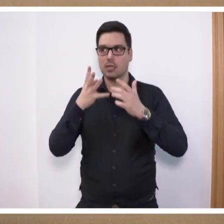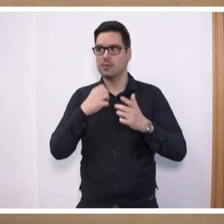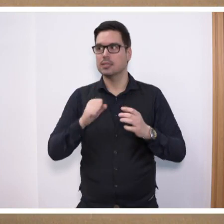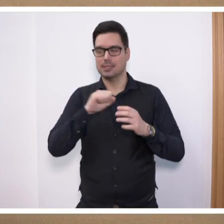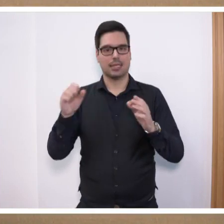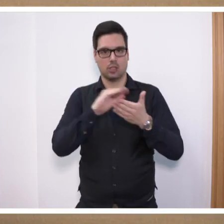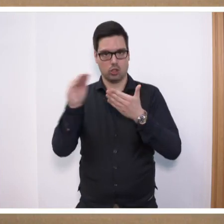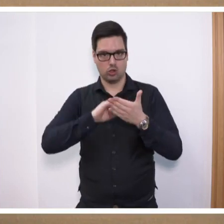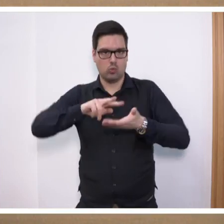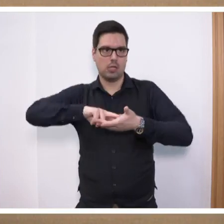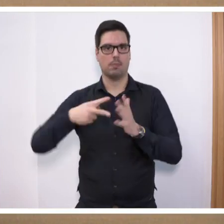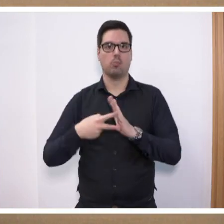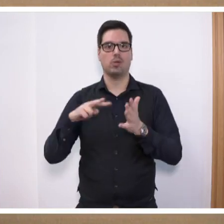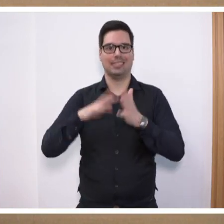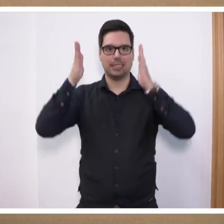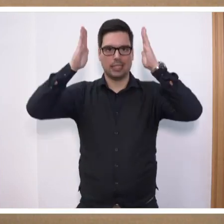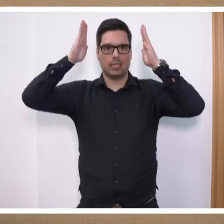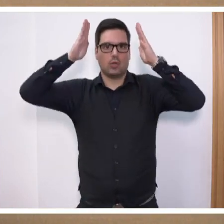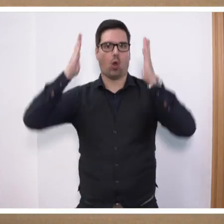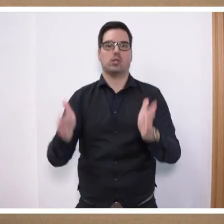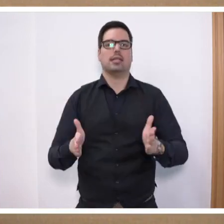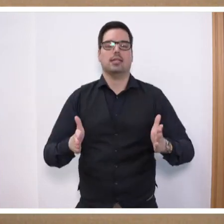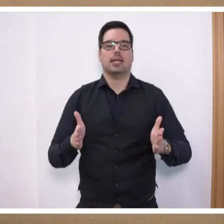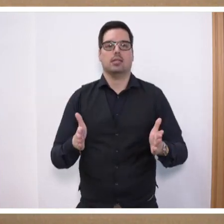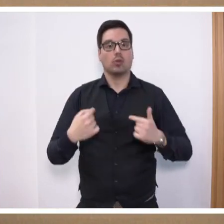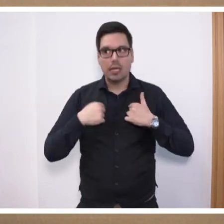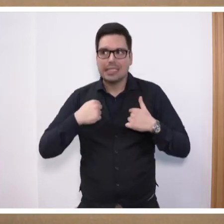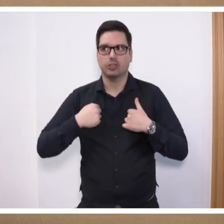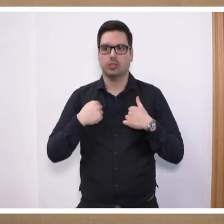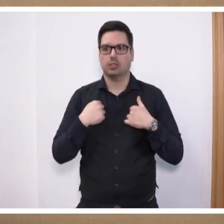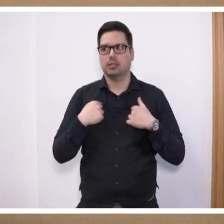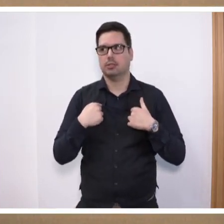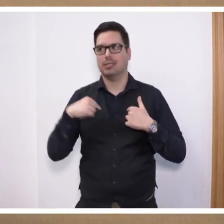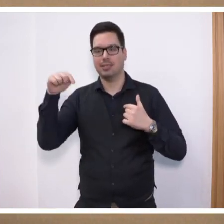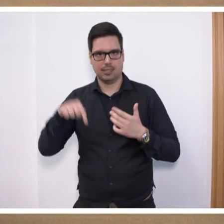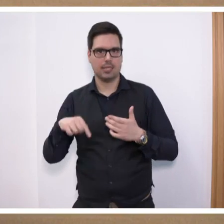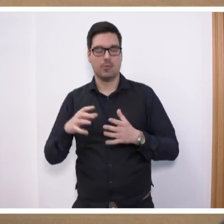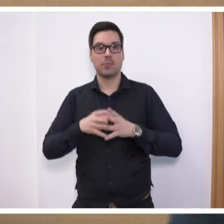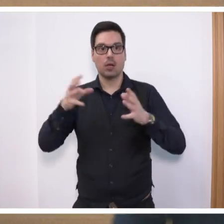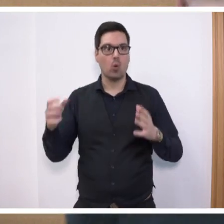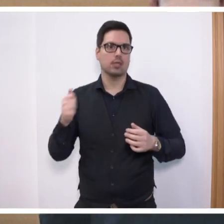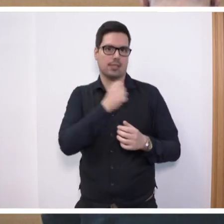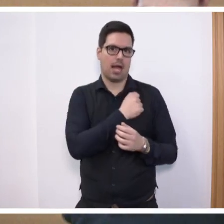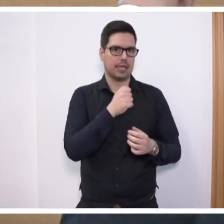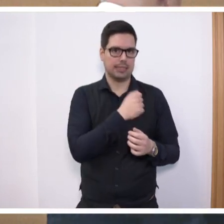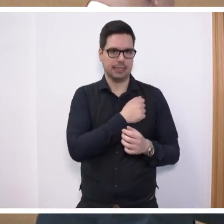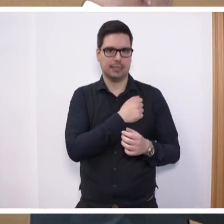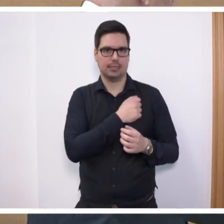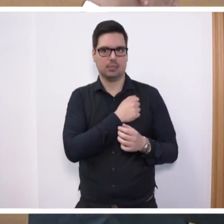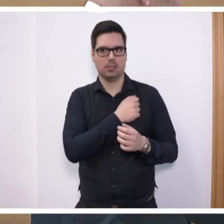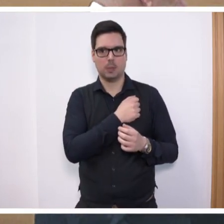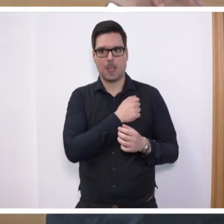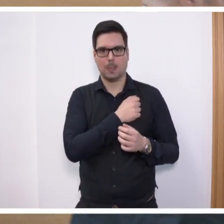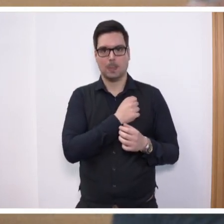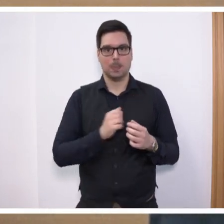auf die Schulpolitik konzentrieren und auch ich bin hier in großer Sorge um